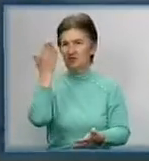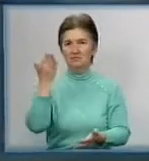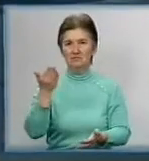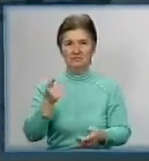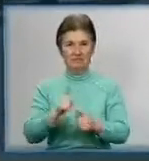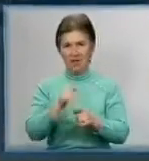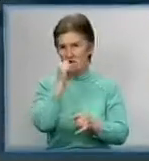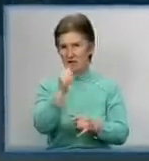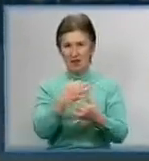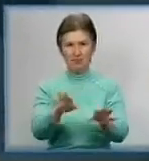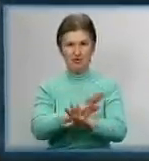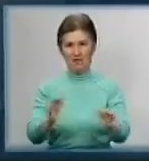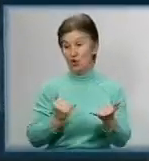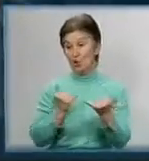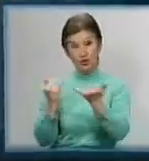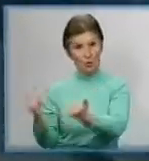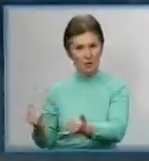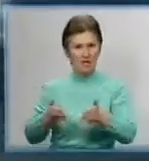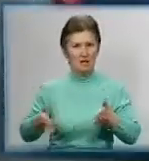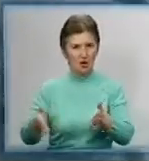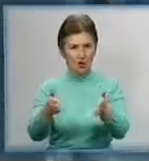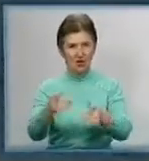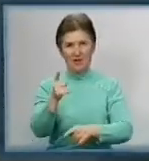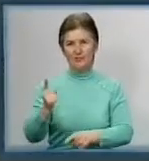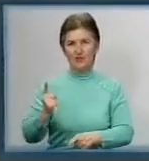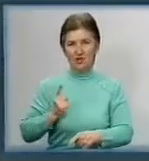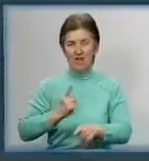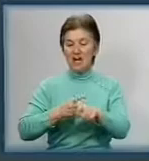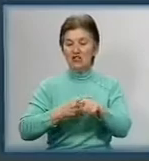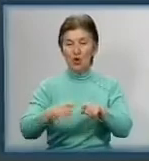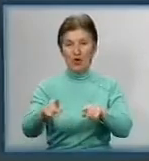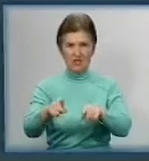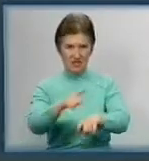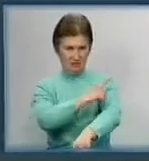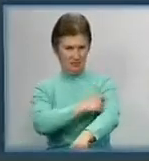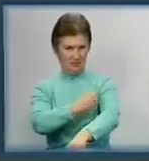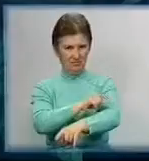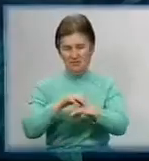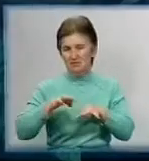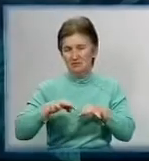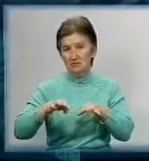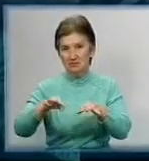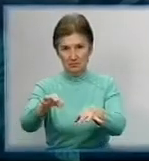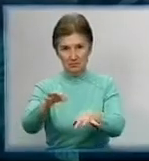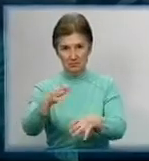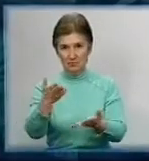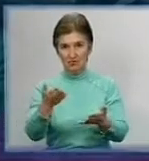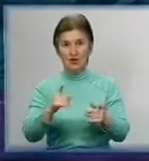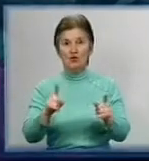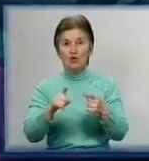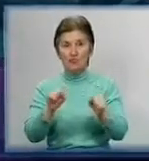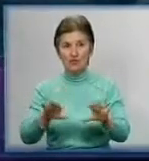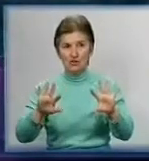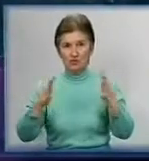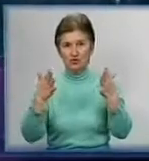Позитивних результатів від операції чекають і лікарі швидкої. Говорять, від їх оперативності залежить чиєсь життя. До чого це може привести? До того, що ми